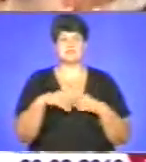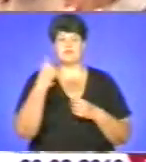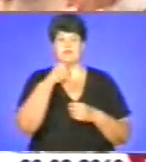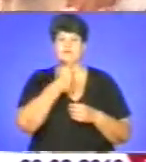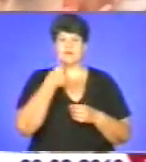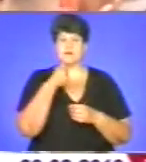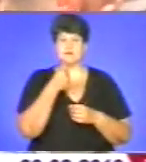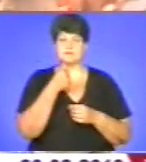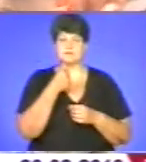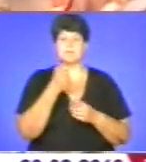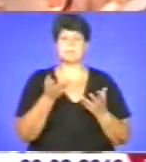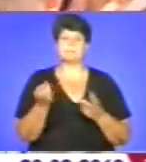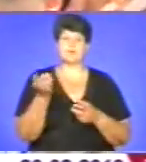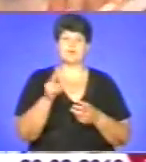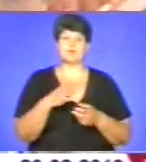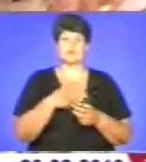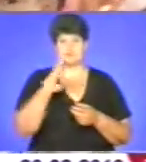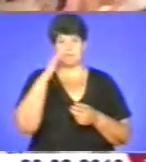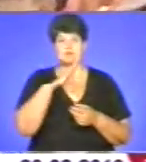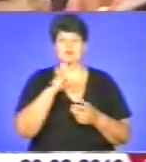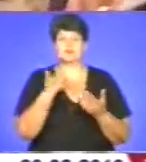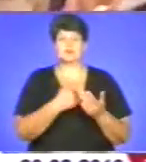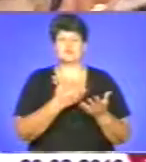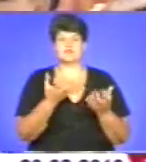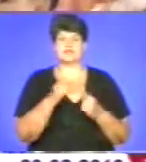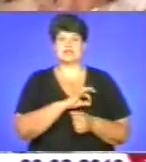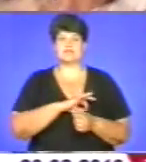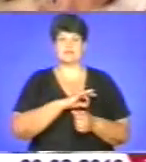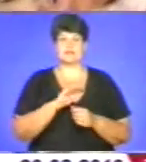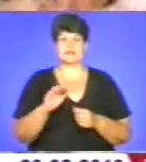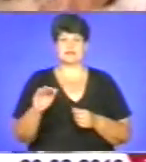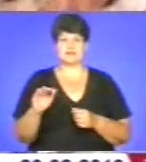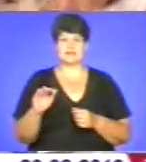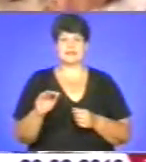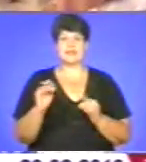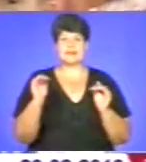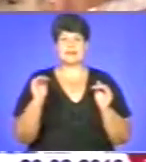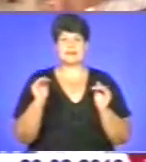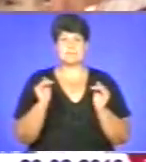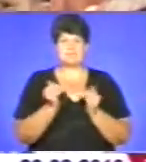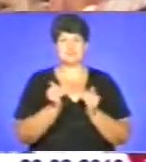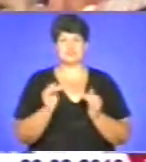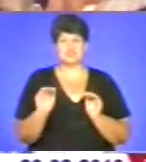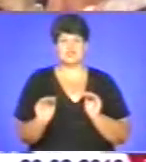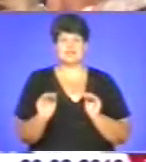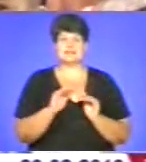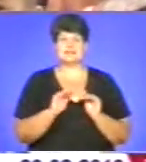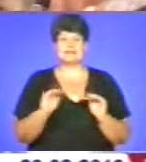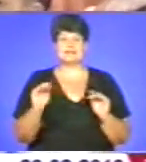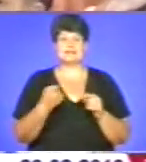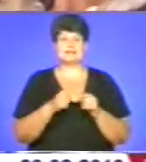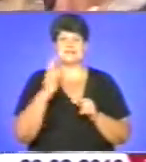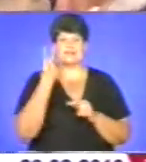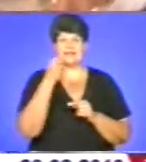приходять до нас батьки, які бажають взяти на виховання дітей. Найменше з дітей, яка прийшла в прийомні сім'ї, це